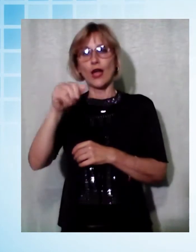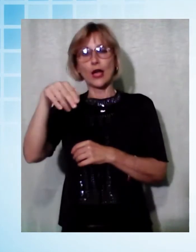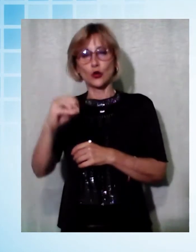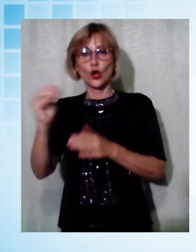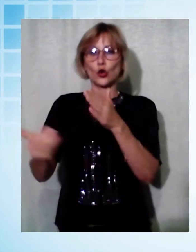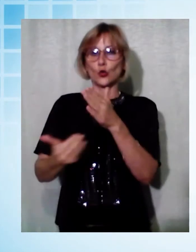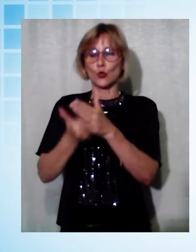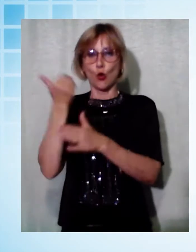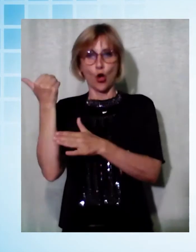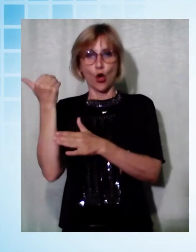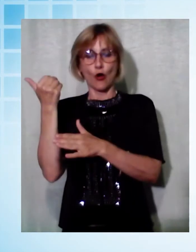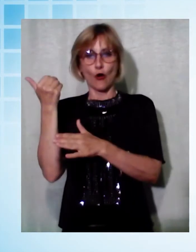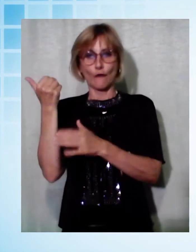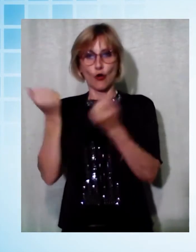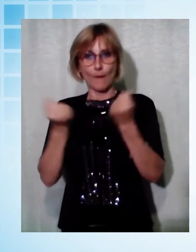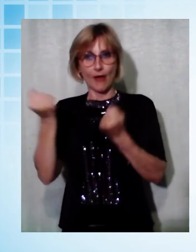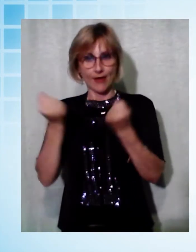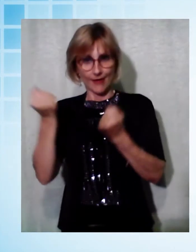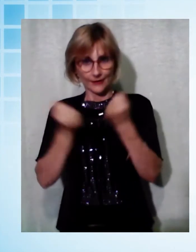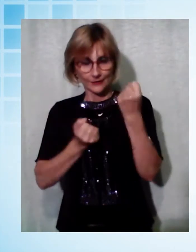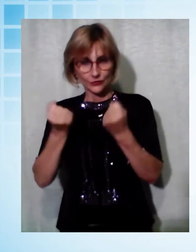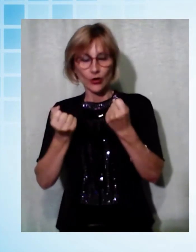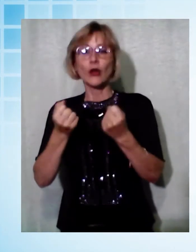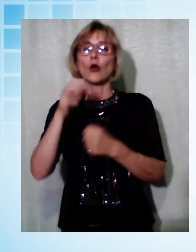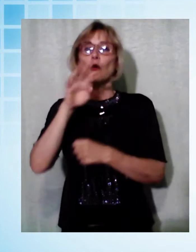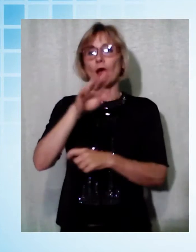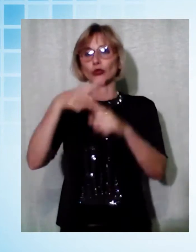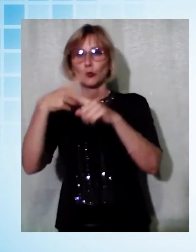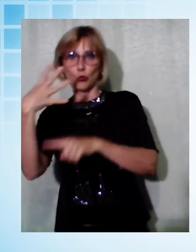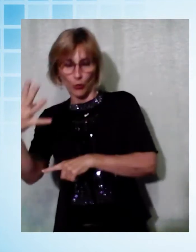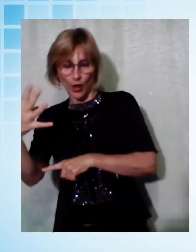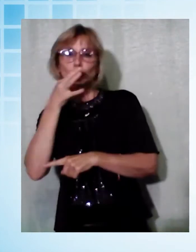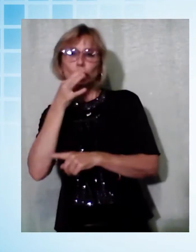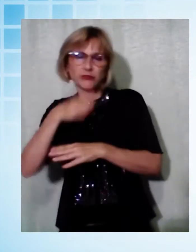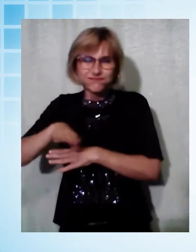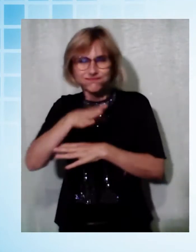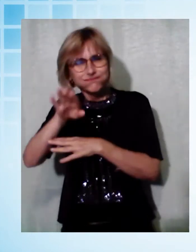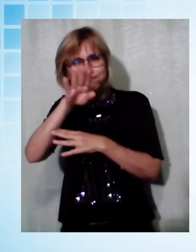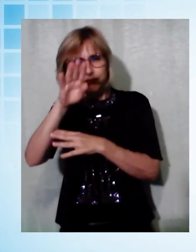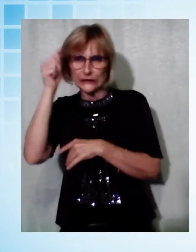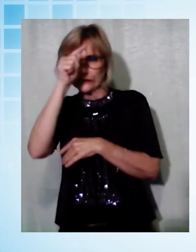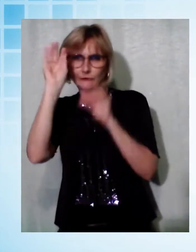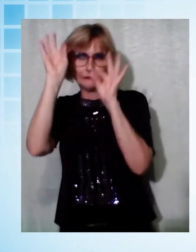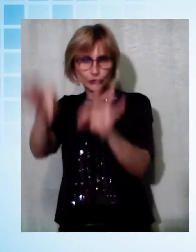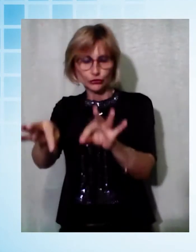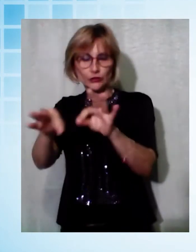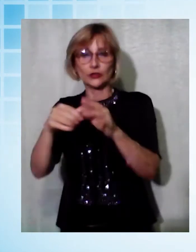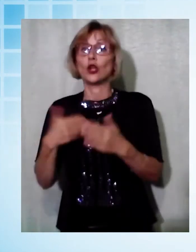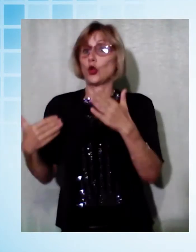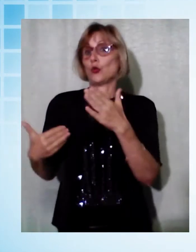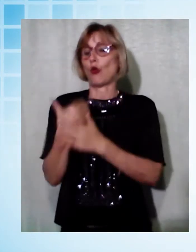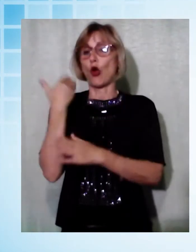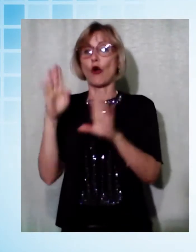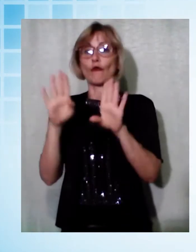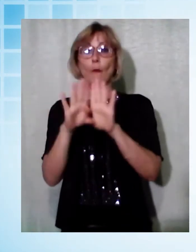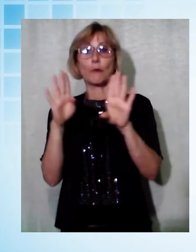raggiungere anche i luoghi di difficile accessibilità. Ecco il nuovo Porta Elisa, il futuro è adesso,